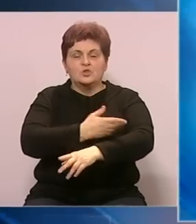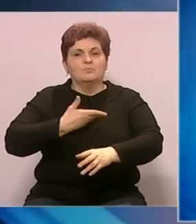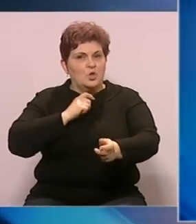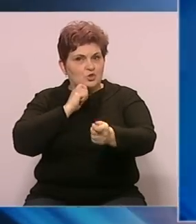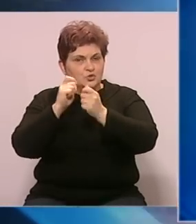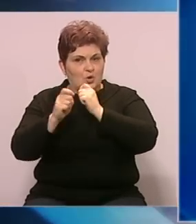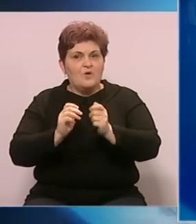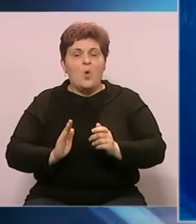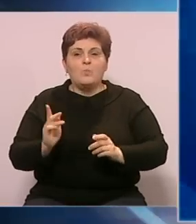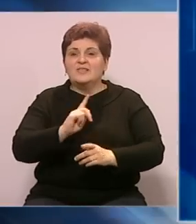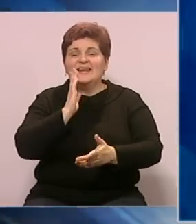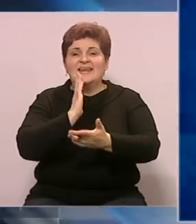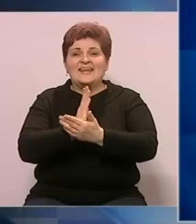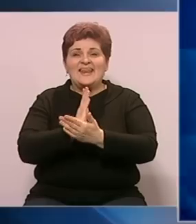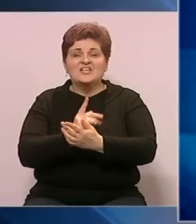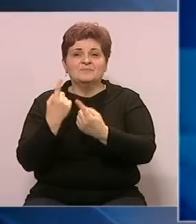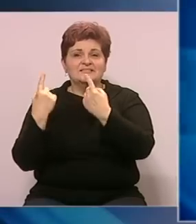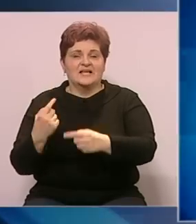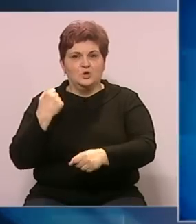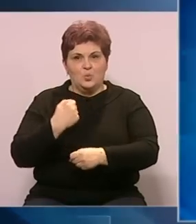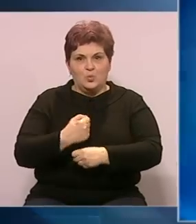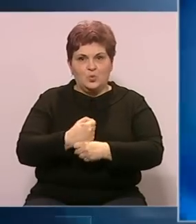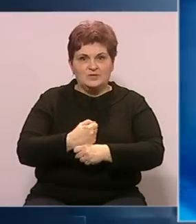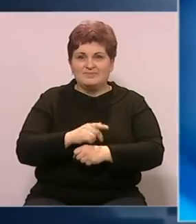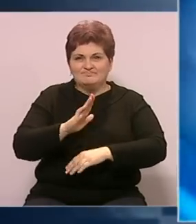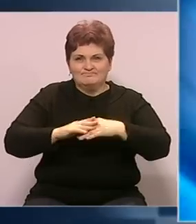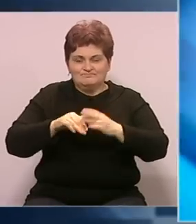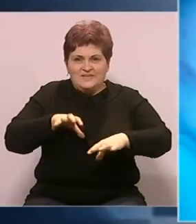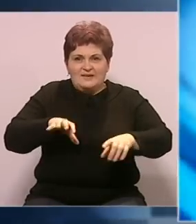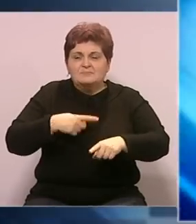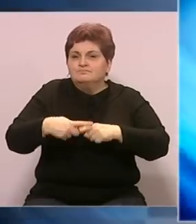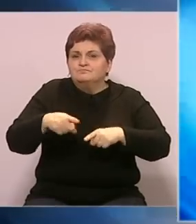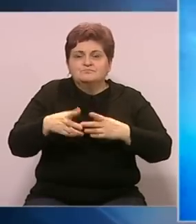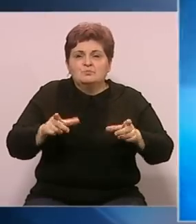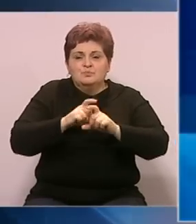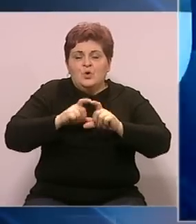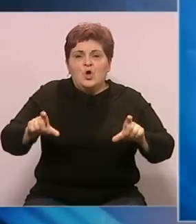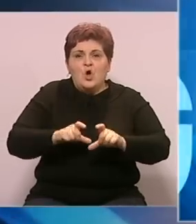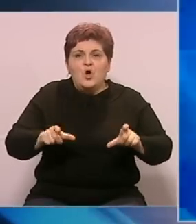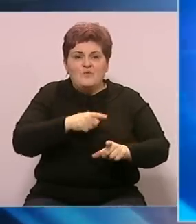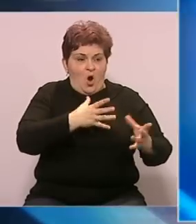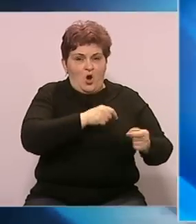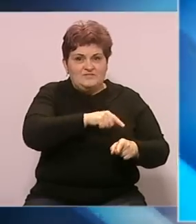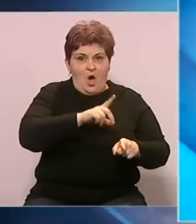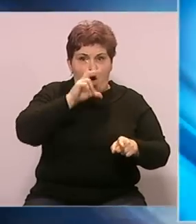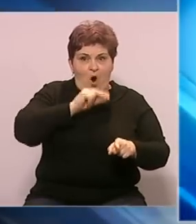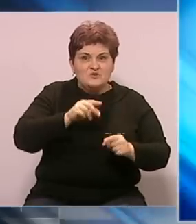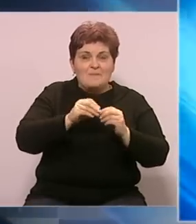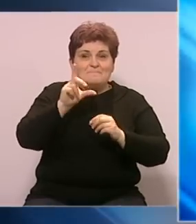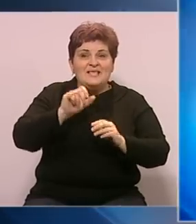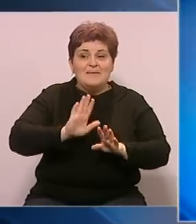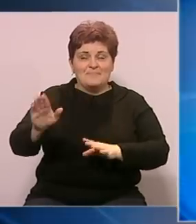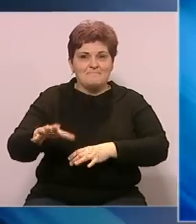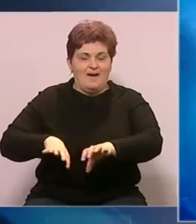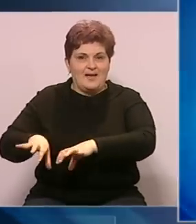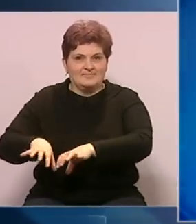je dogovor da u buduće neće biti zastoja u radu. Do nezadovoljstva radnika je došlo zbog dugovanja osnivača, odnosno opštine Bileća, prema